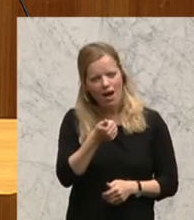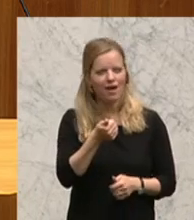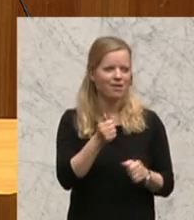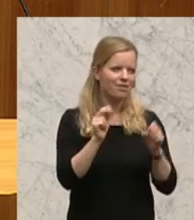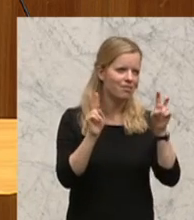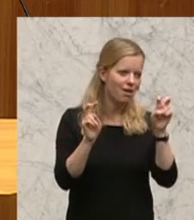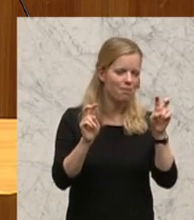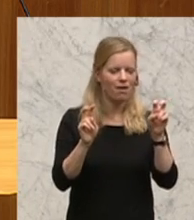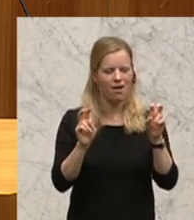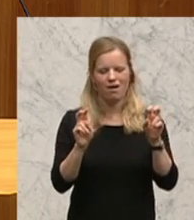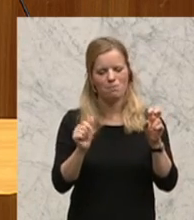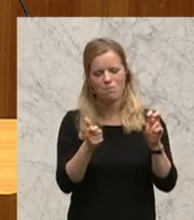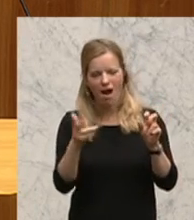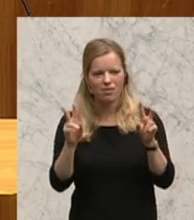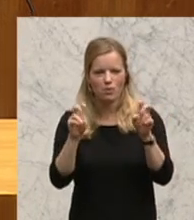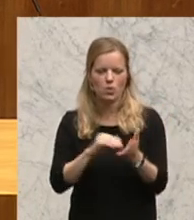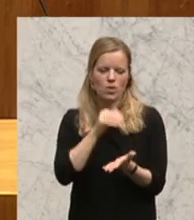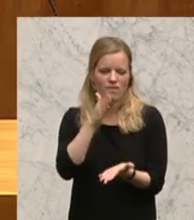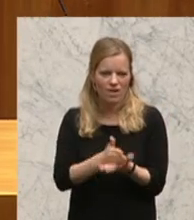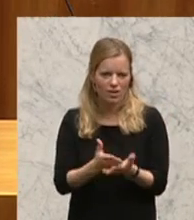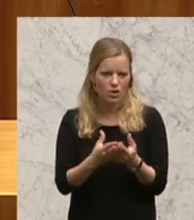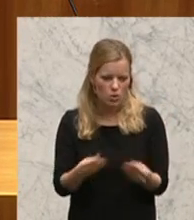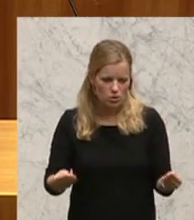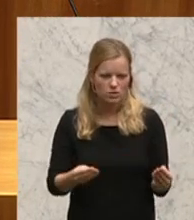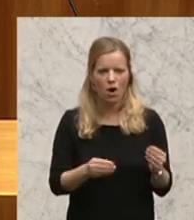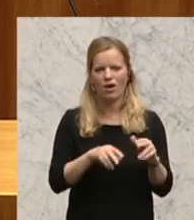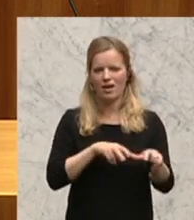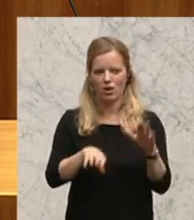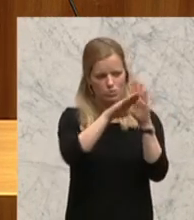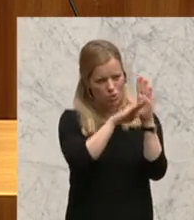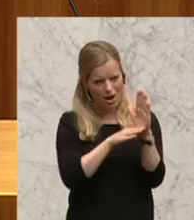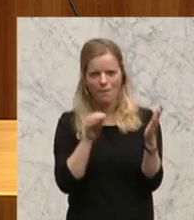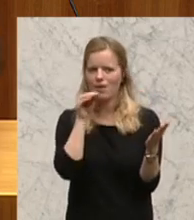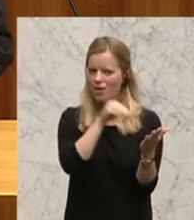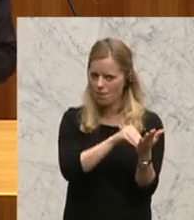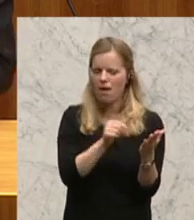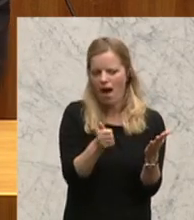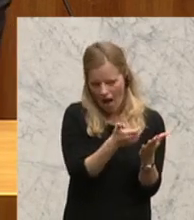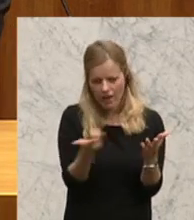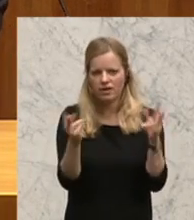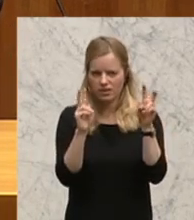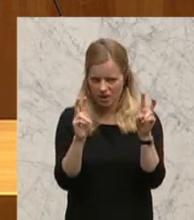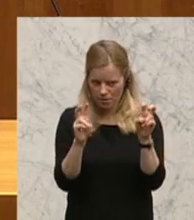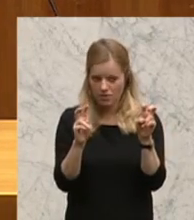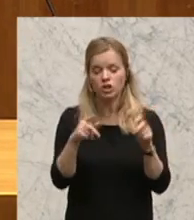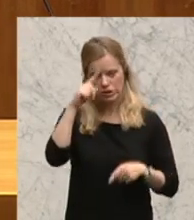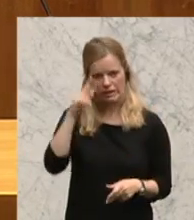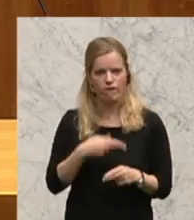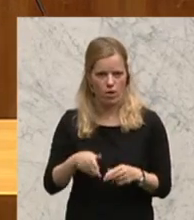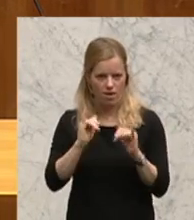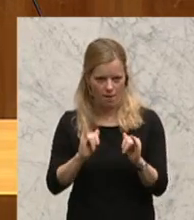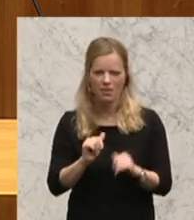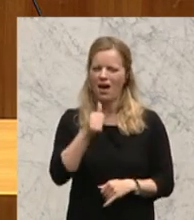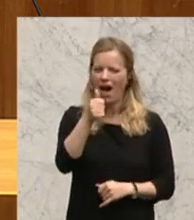was auch im Regierungsprogramm drinnen ist und was aus unserer Sicht absolut Sinn macht. Was ist ungelöst? Unter anderem, Herr Minister, das Thema